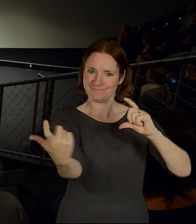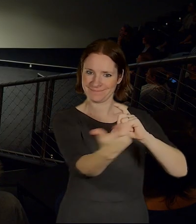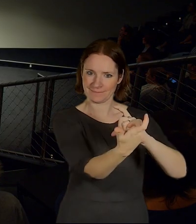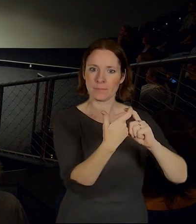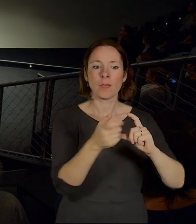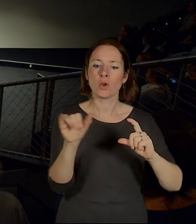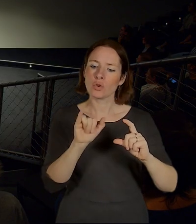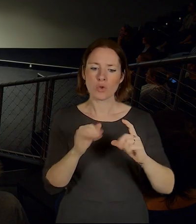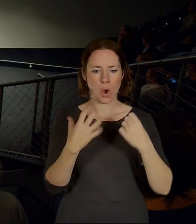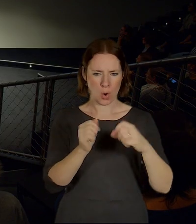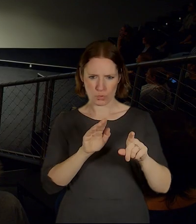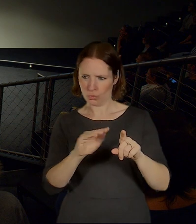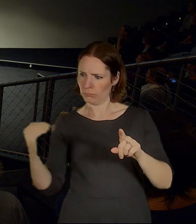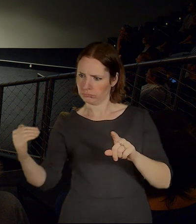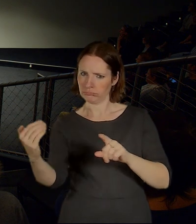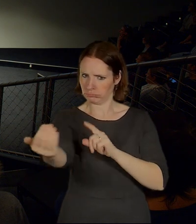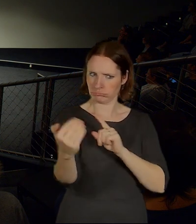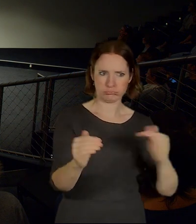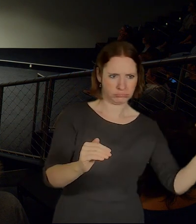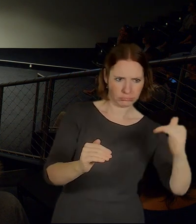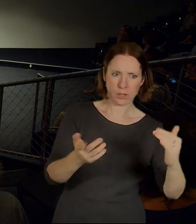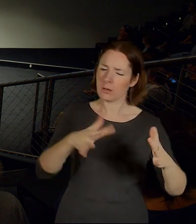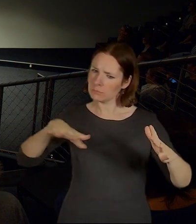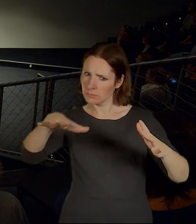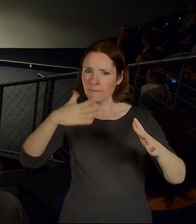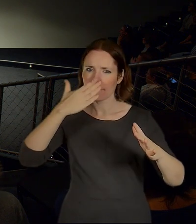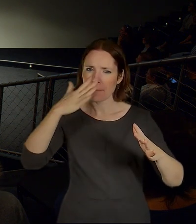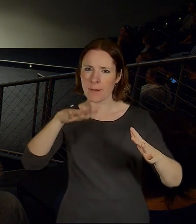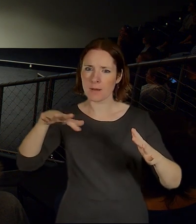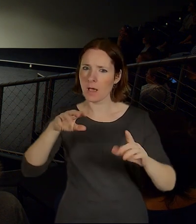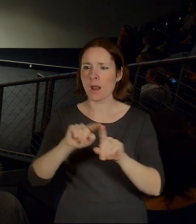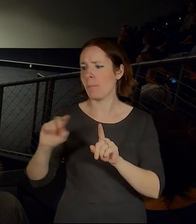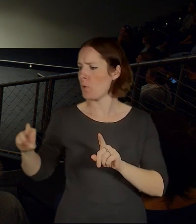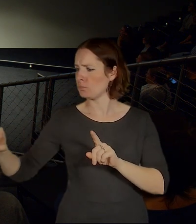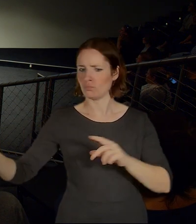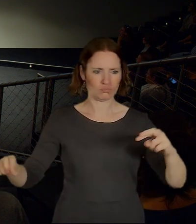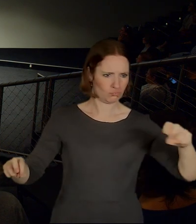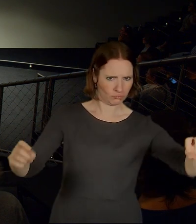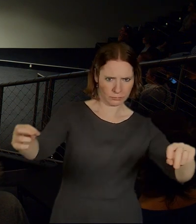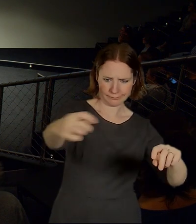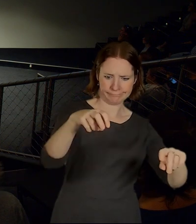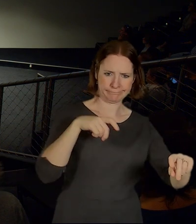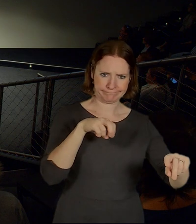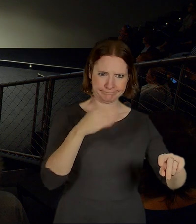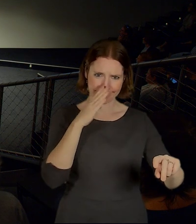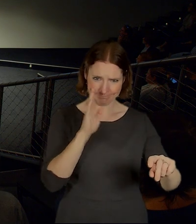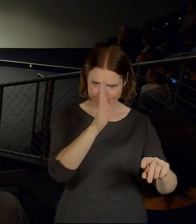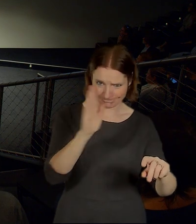přijíždějí po magistrále i ty, co přicházejí ze strany nádražní, ty, kteří přicházejí od